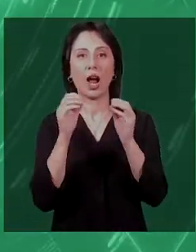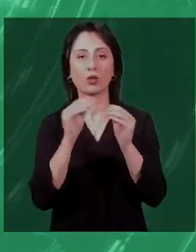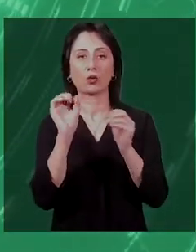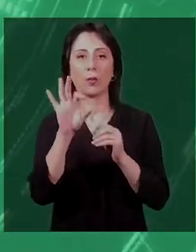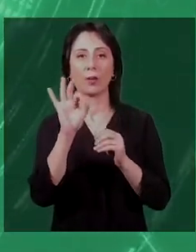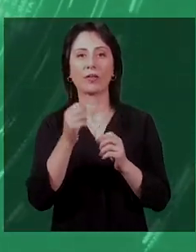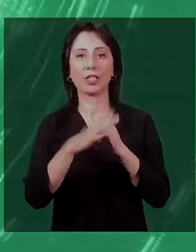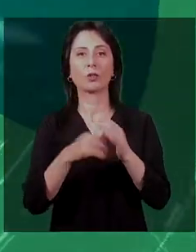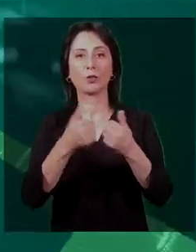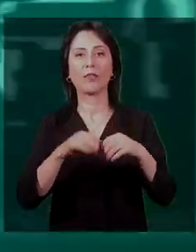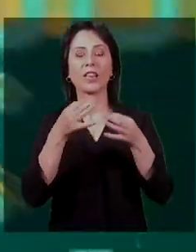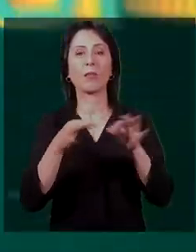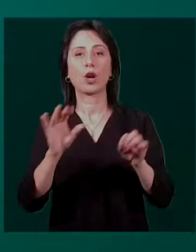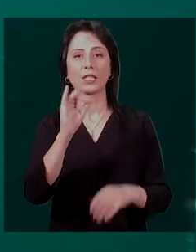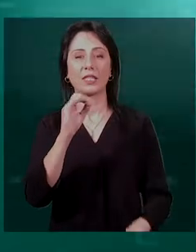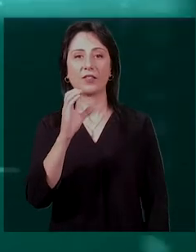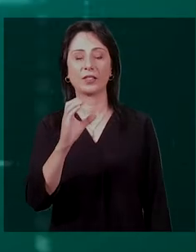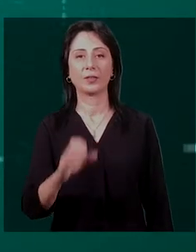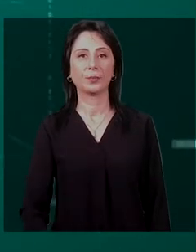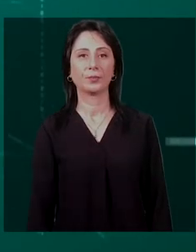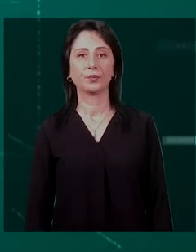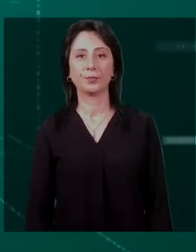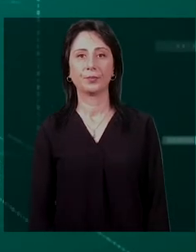հնարավոր մինչև հոգտեմբերի տասը, կը ահը ժողորդավարության ծառայություն։